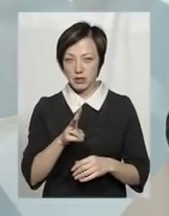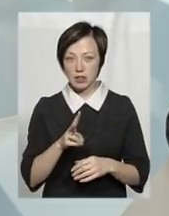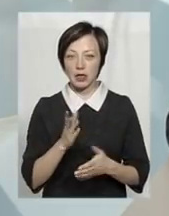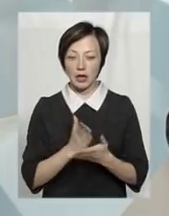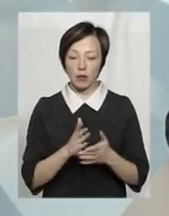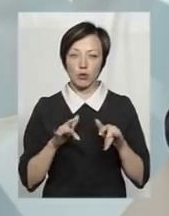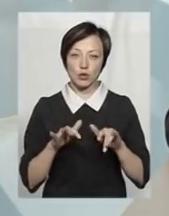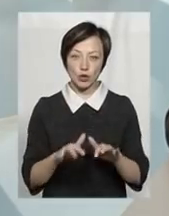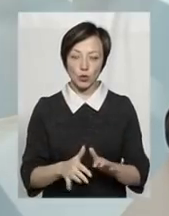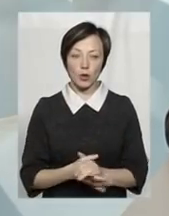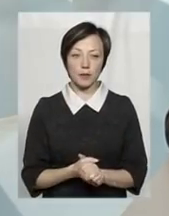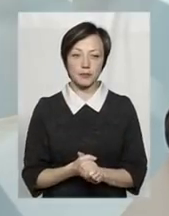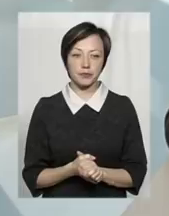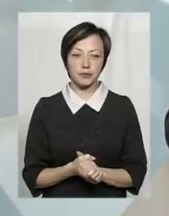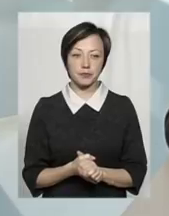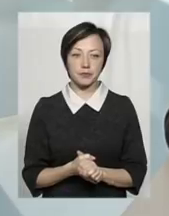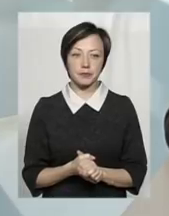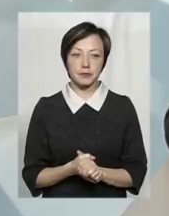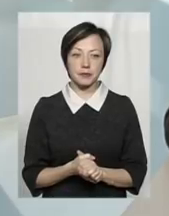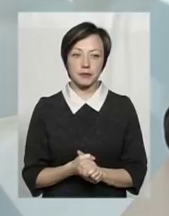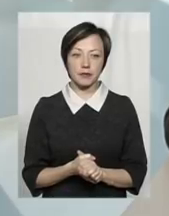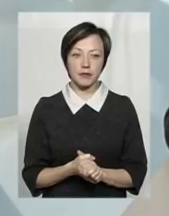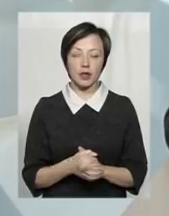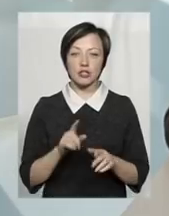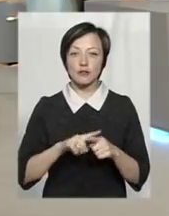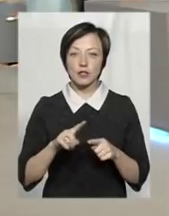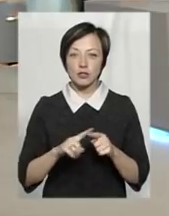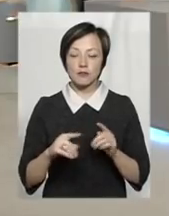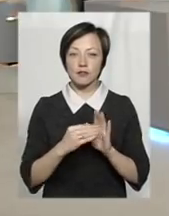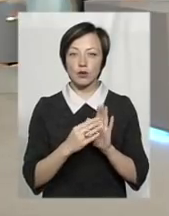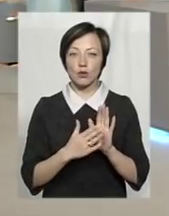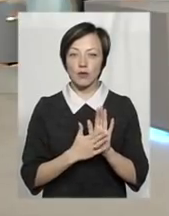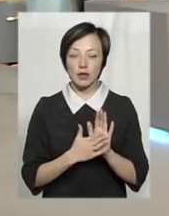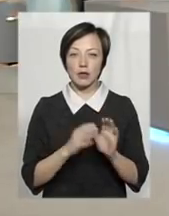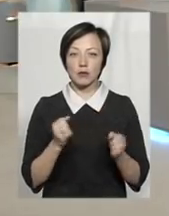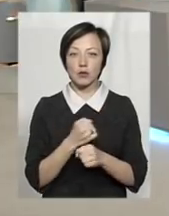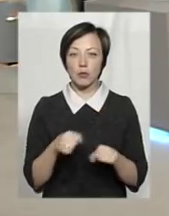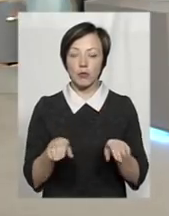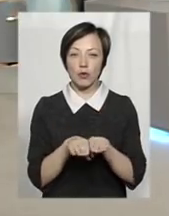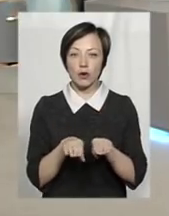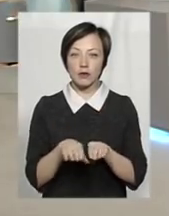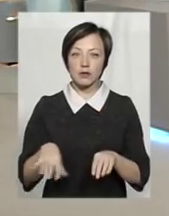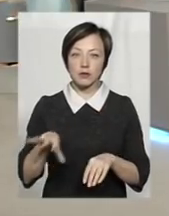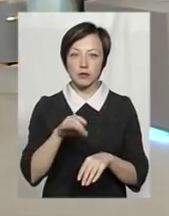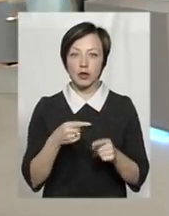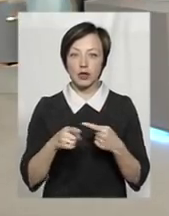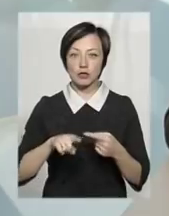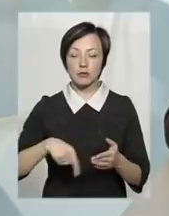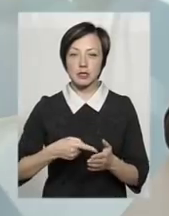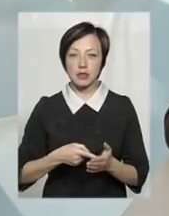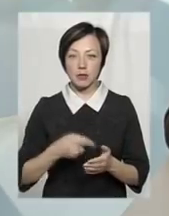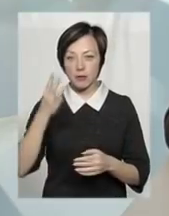є процедура і швидше його встановити неможливо. Хоча, порівнюючи з усіма іншими містами